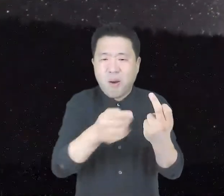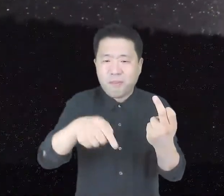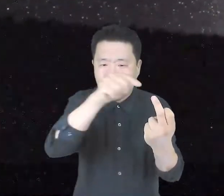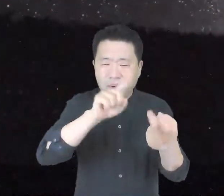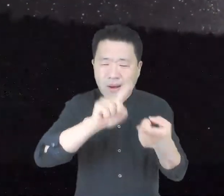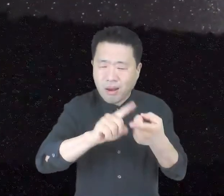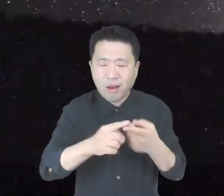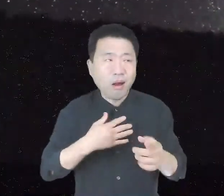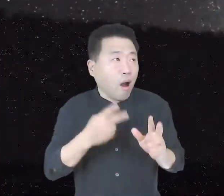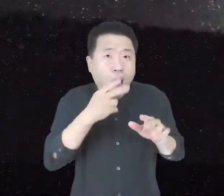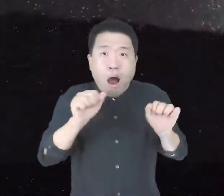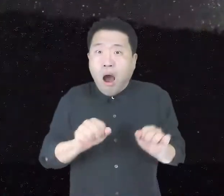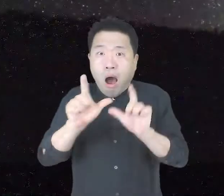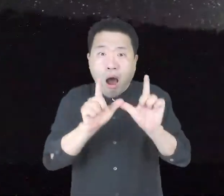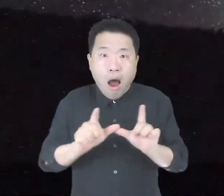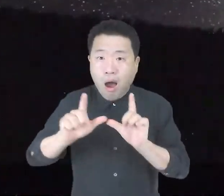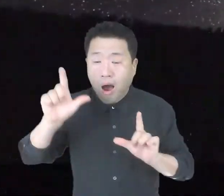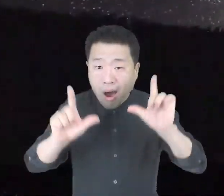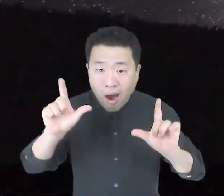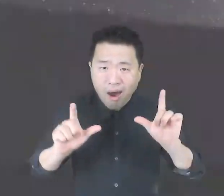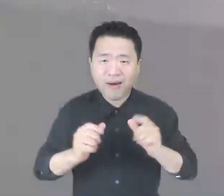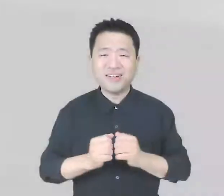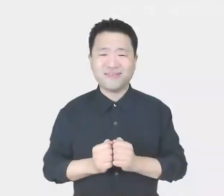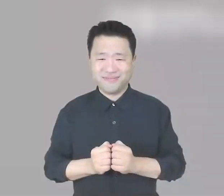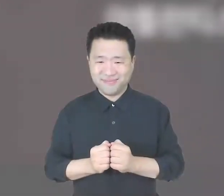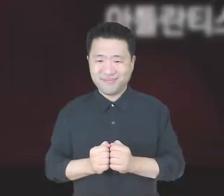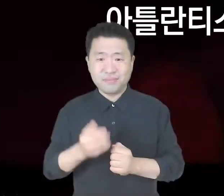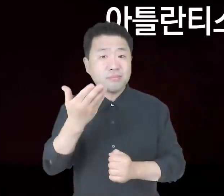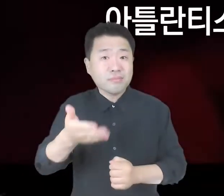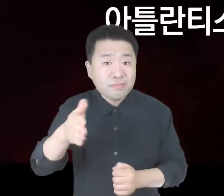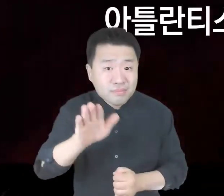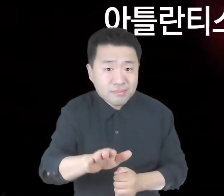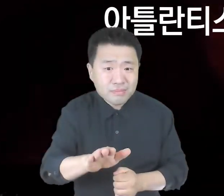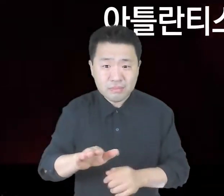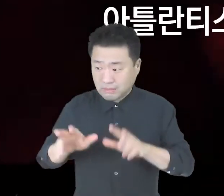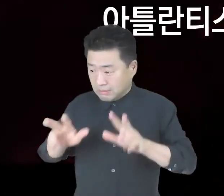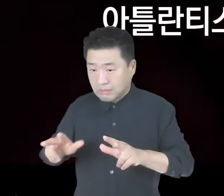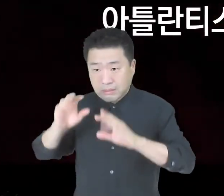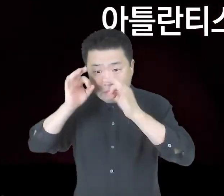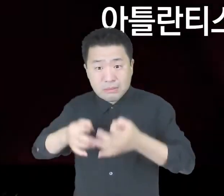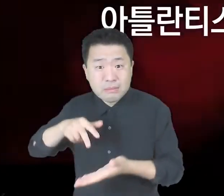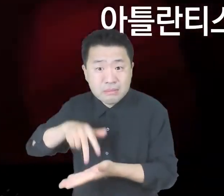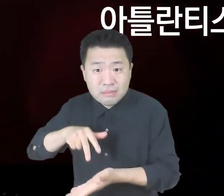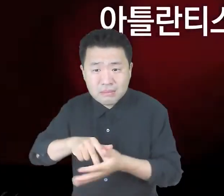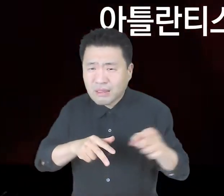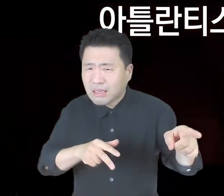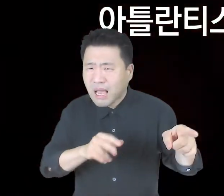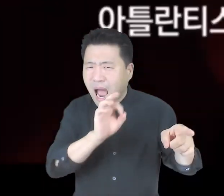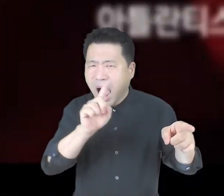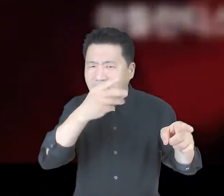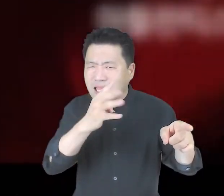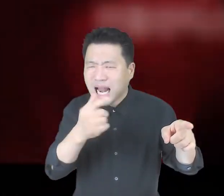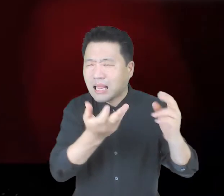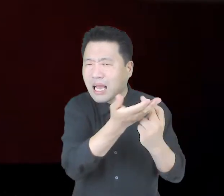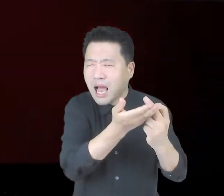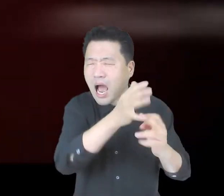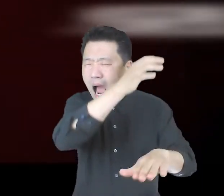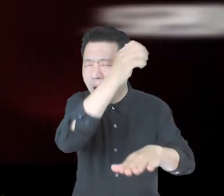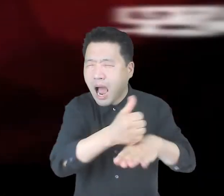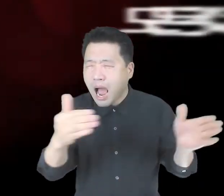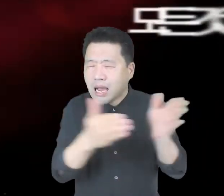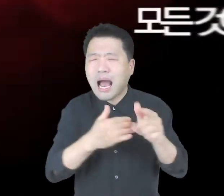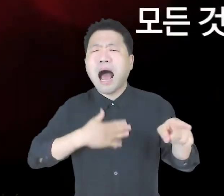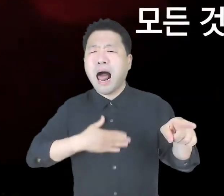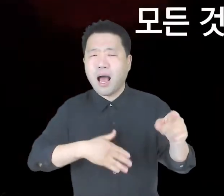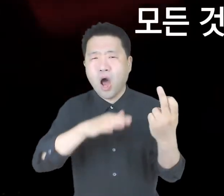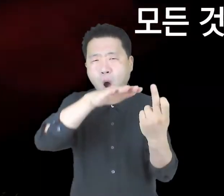부르는 전설의 섬에 살고 있었다. 하지만 현대인이라면 아틀란티스 전설의 끝을 알고 있다.